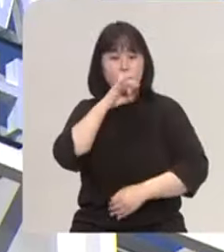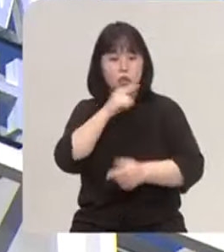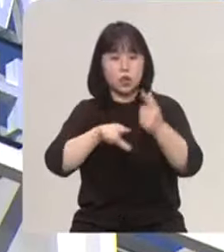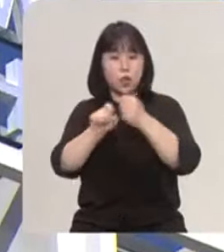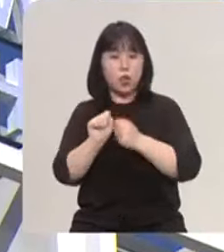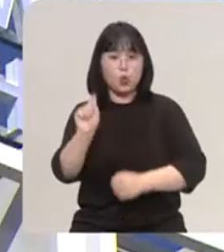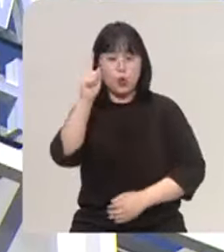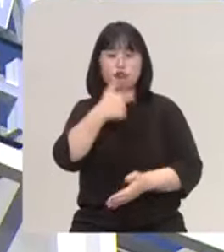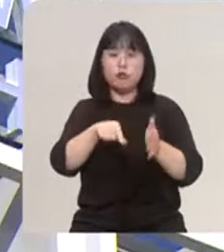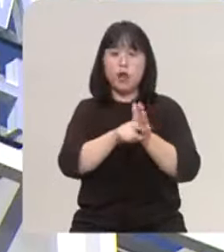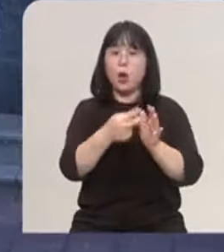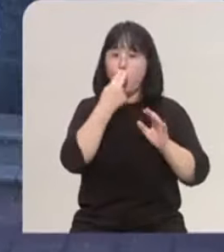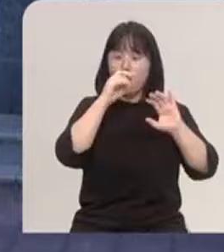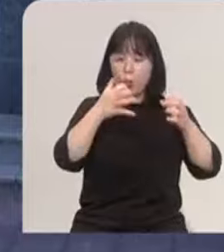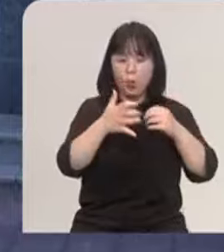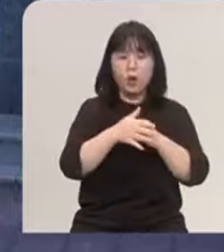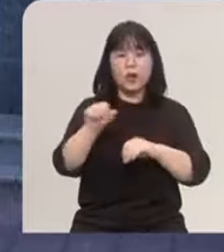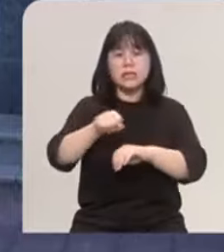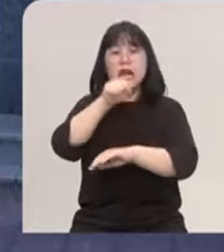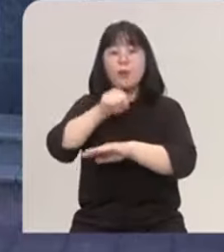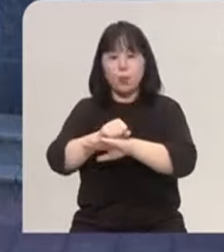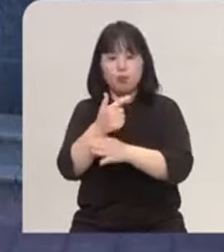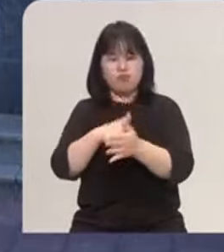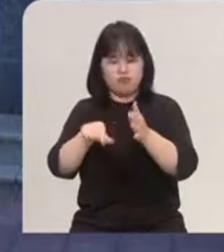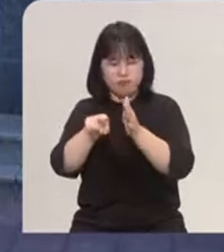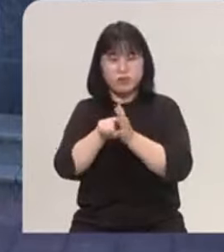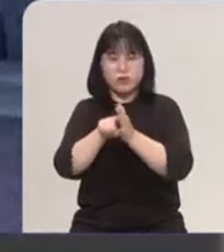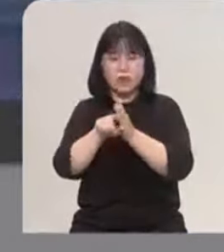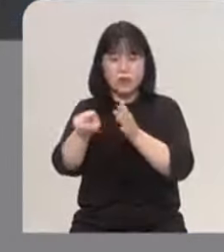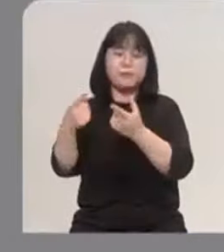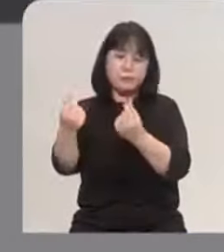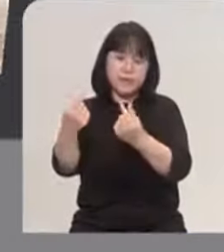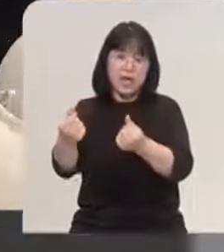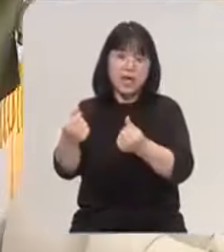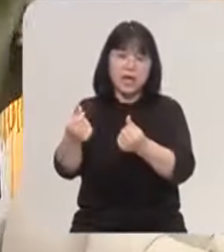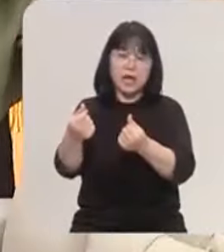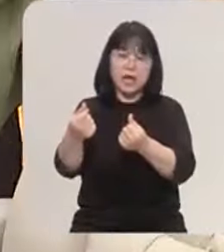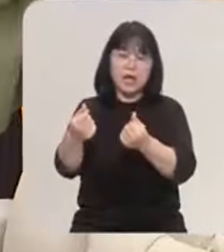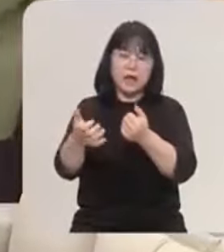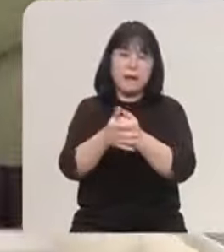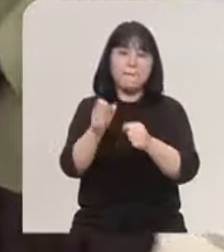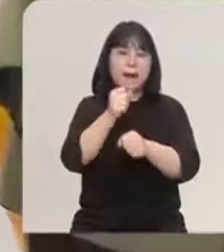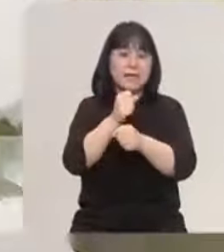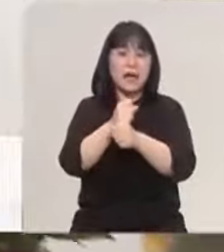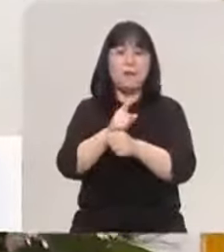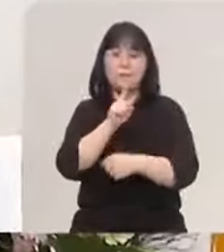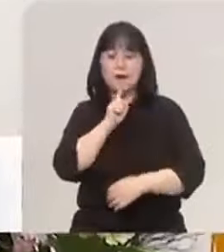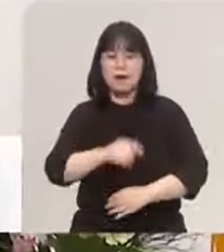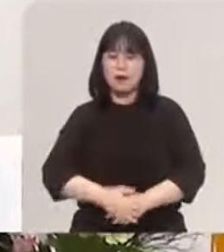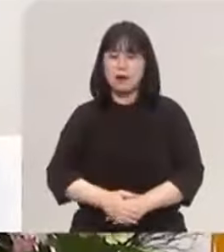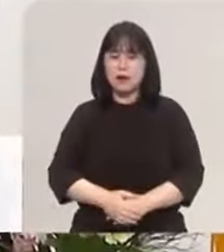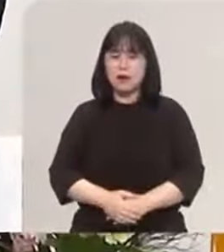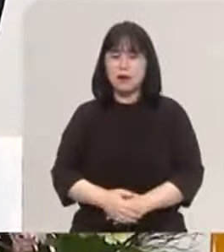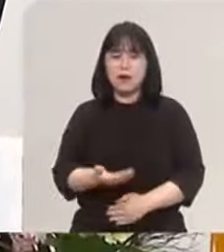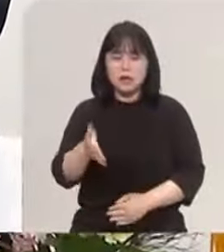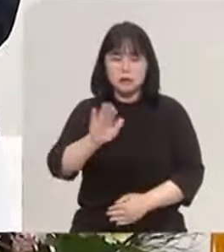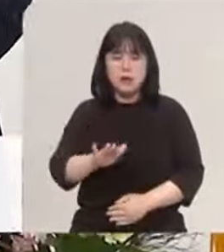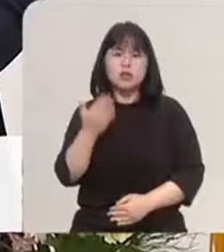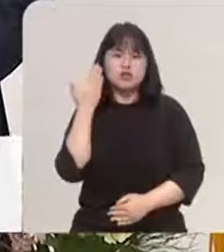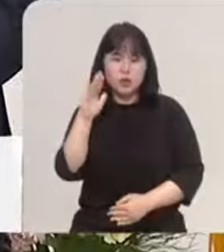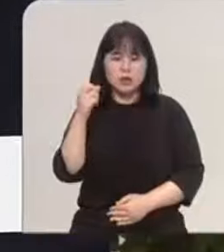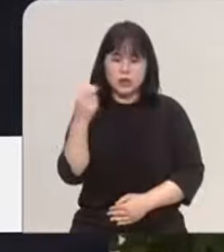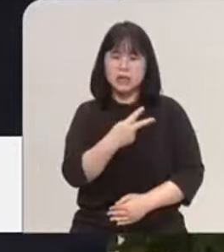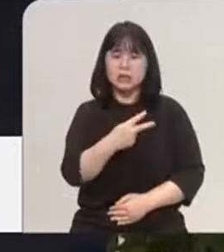싱가포르 같은 세계적인 도시로 발돋움하자는 취지였습니다. 하지만 최근 행정실을 없애고 다시